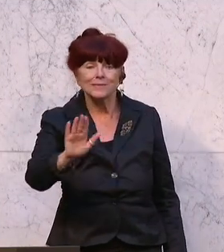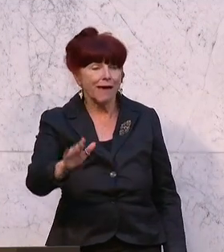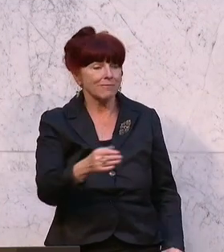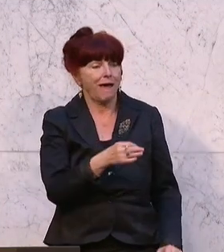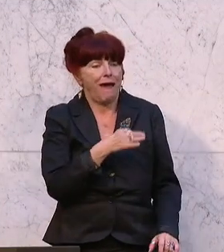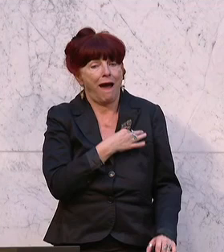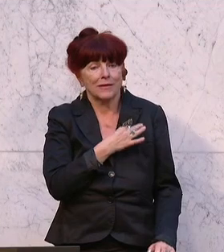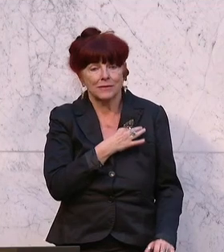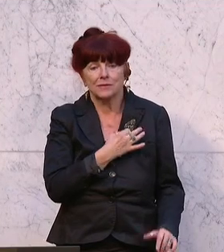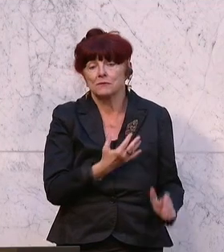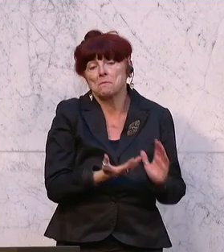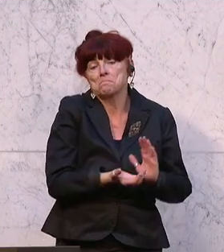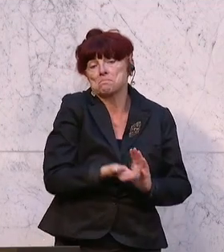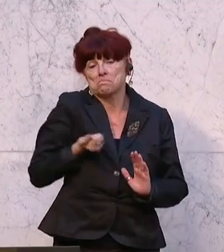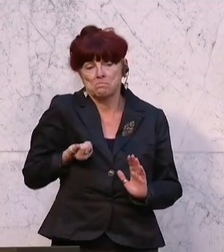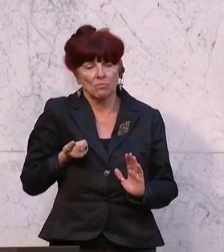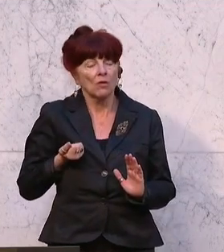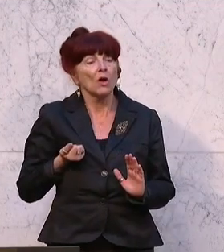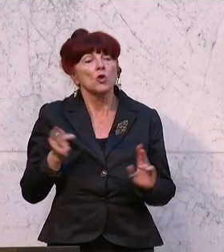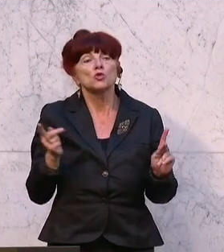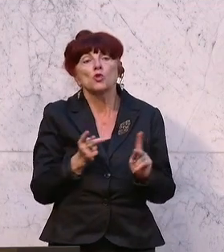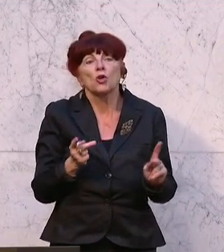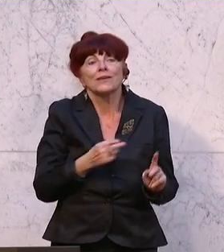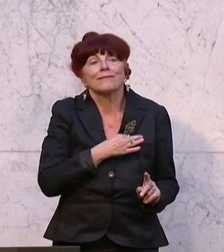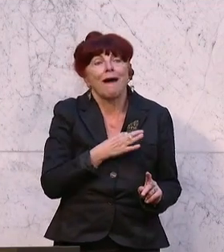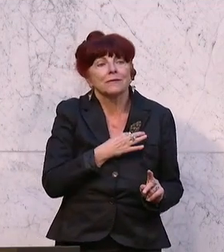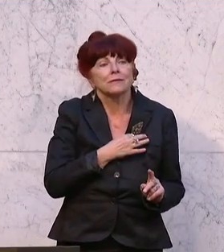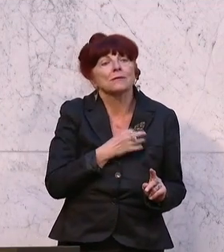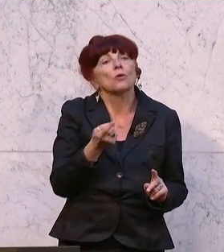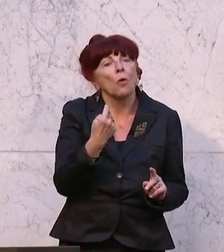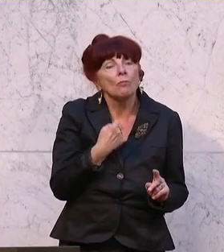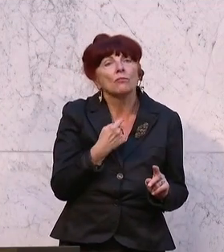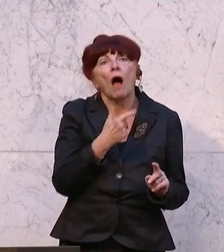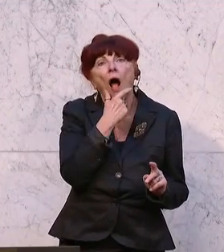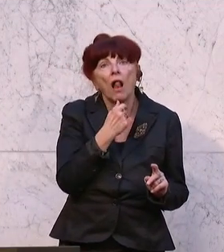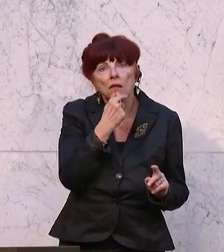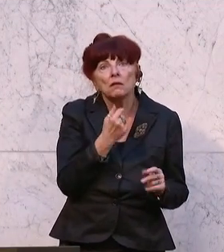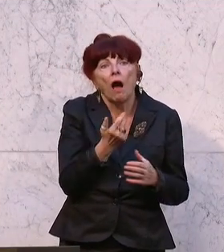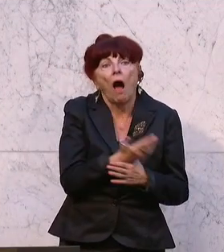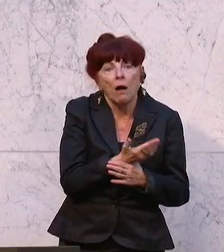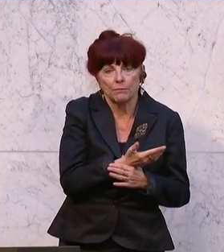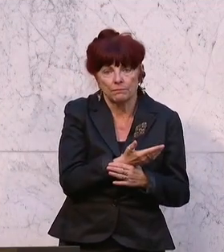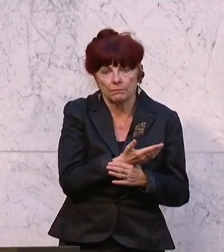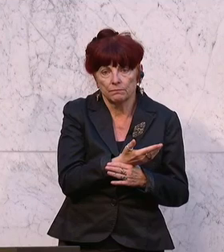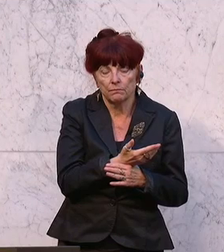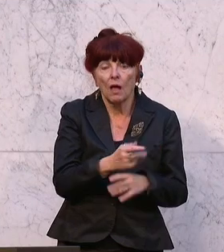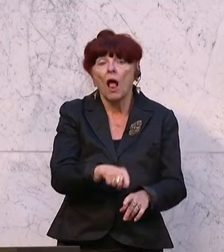Armut im Alter. Das hat sehr, sehr lange gedauert, bis sie dieses Ziel umsetzen haben können.